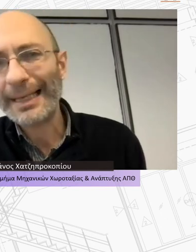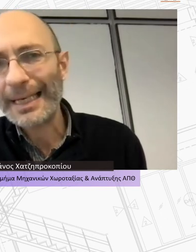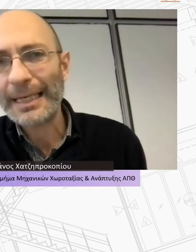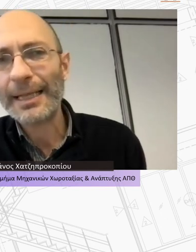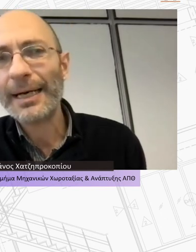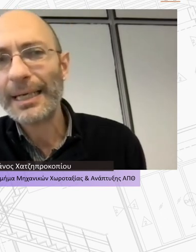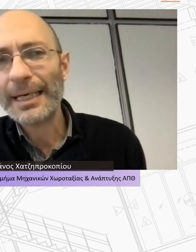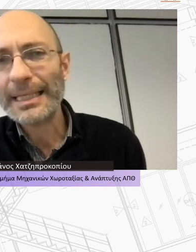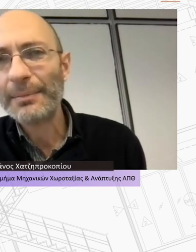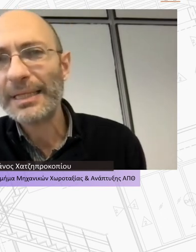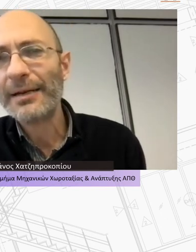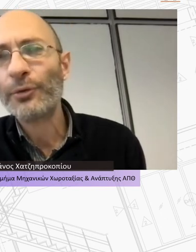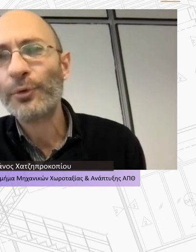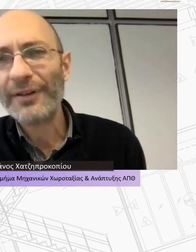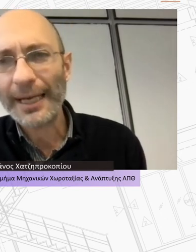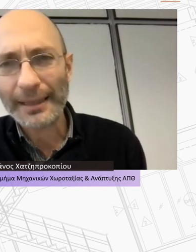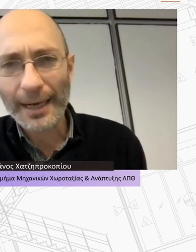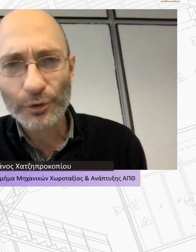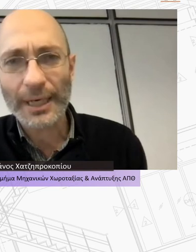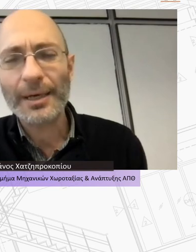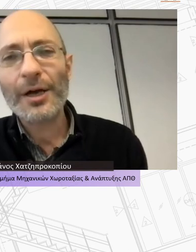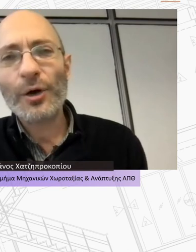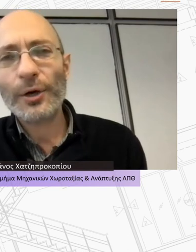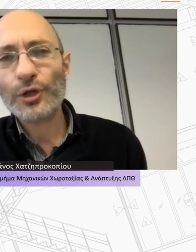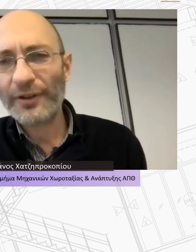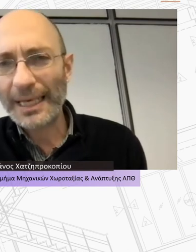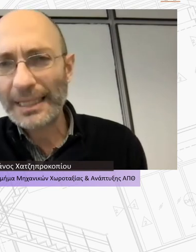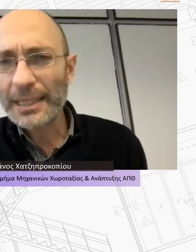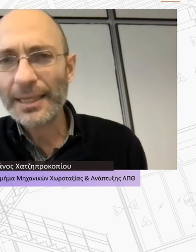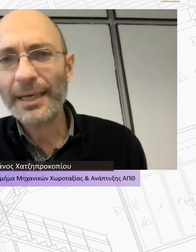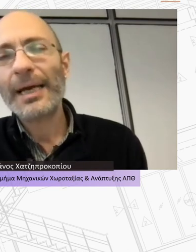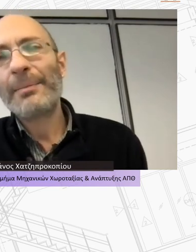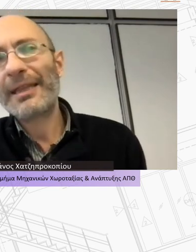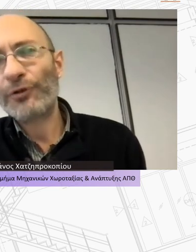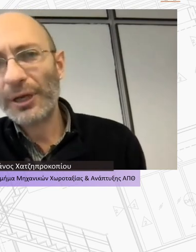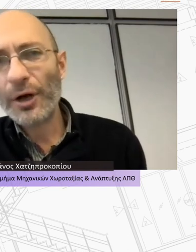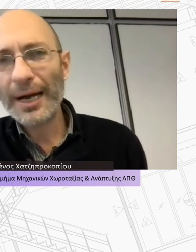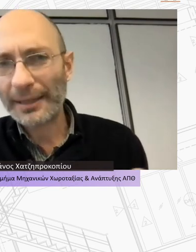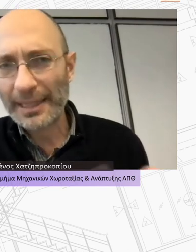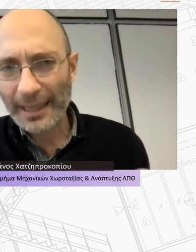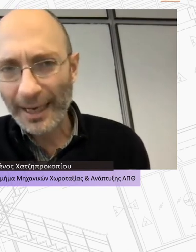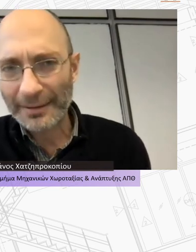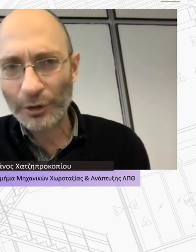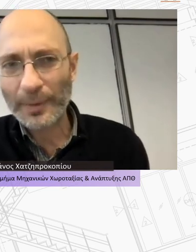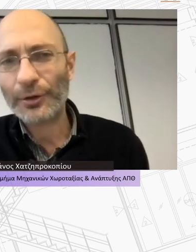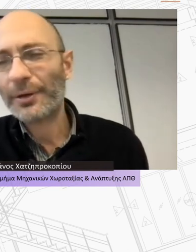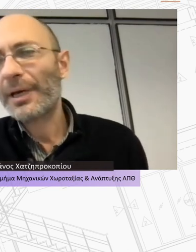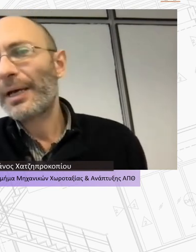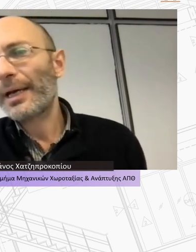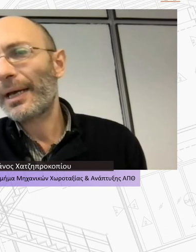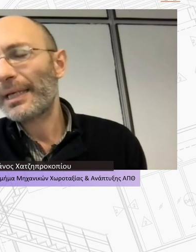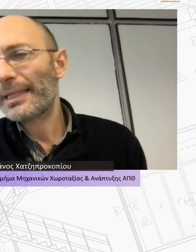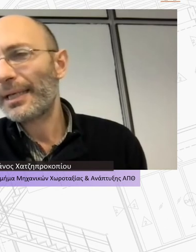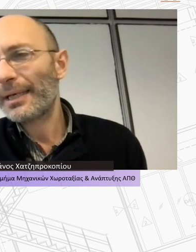προηγούμενης δεκαετίας δηλαδή είναι ένα ζήτημα σαν αυτό που έβαλε για την Άωσα ο Νίκος Σοβράντσης με διαφορετικό χαρακτηριστικά τέλος πάντων